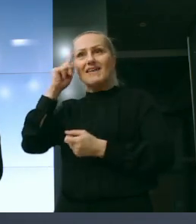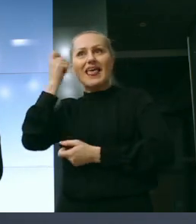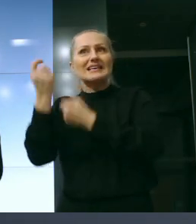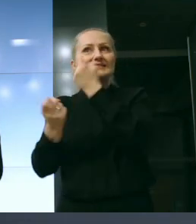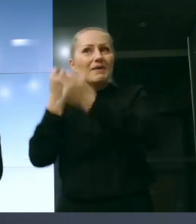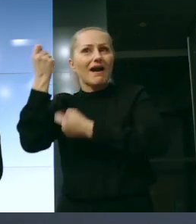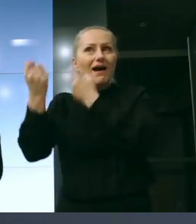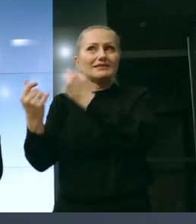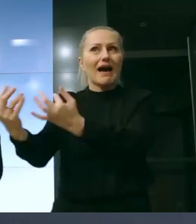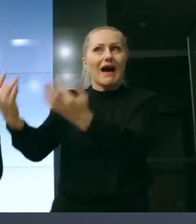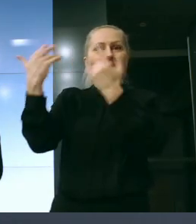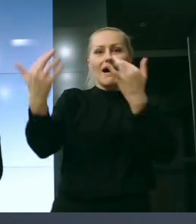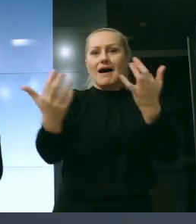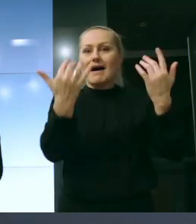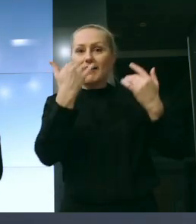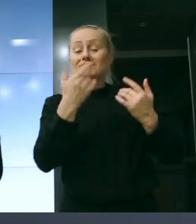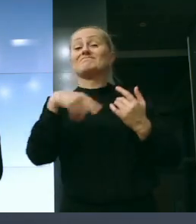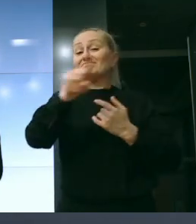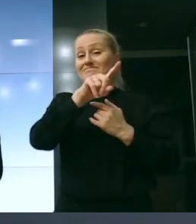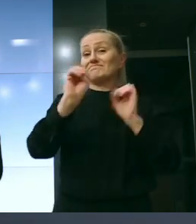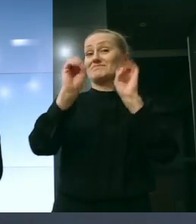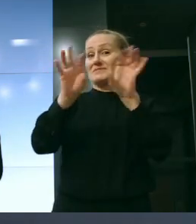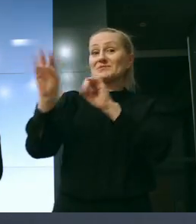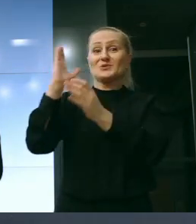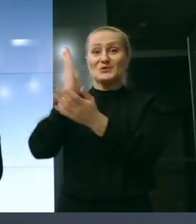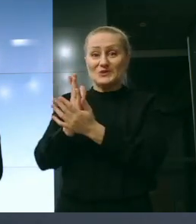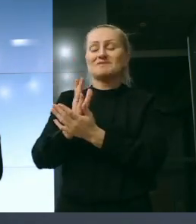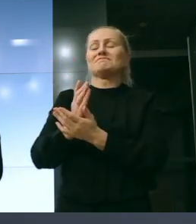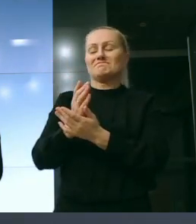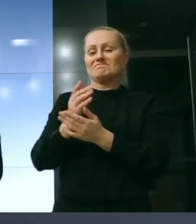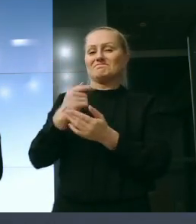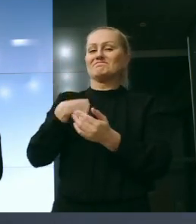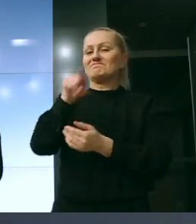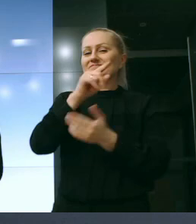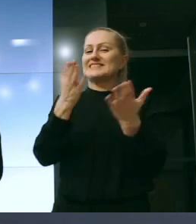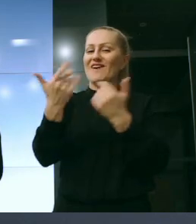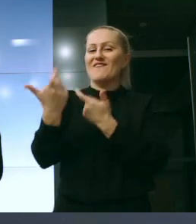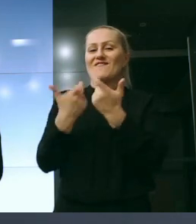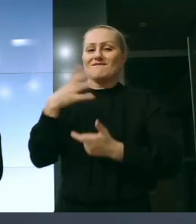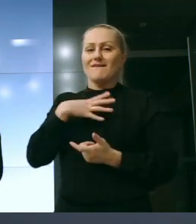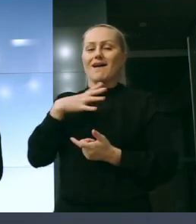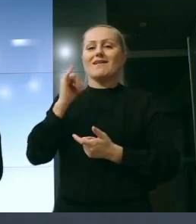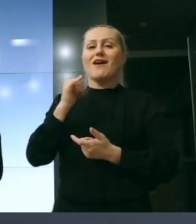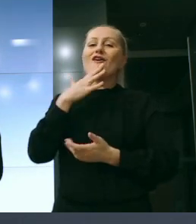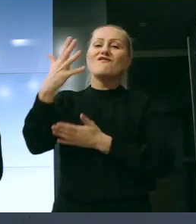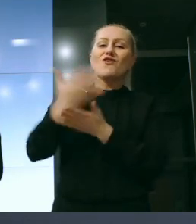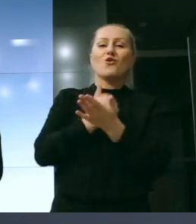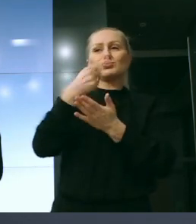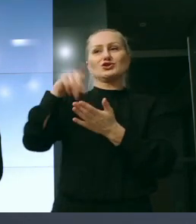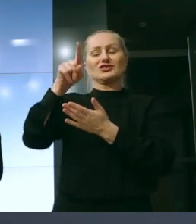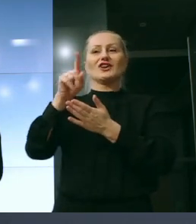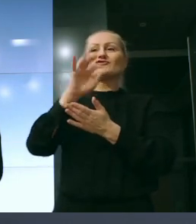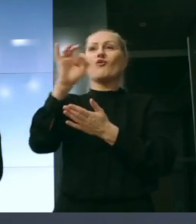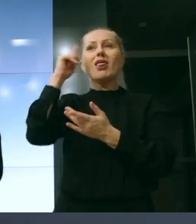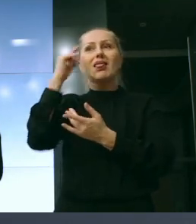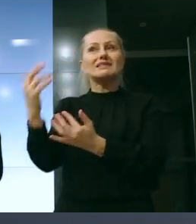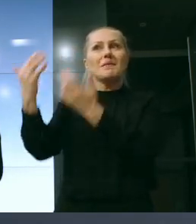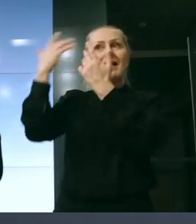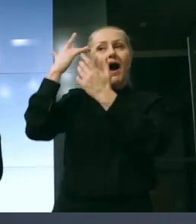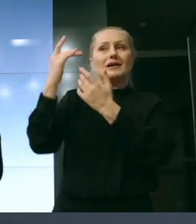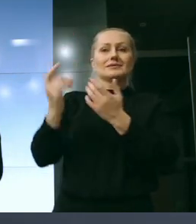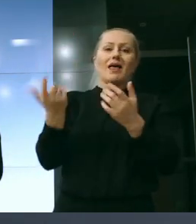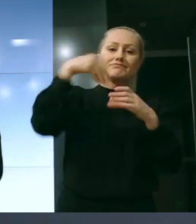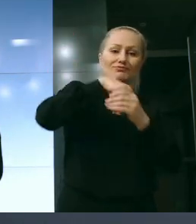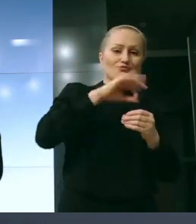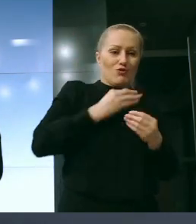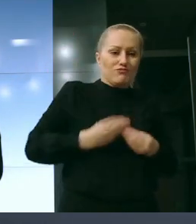zachęcam Państwa do wsłuchania się dzisiaj w to, jak z tych inspiracji czytać do swojego doskonalenia, a tym wszystkim z